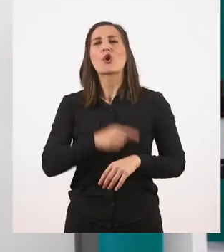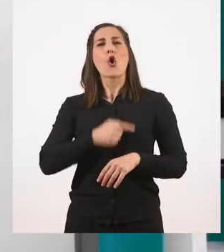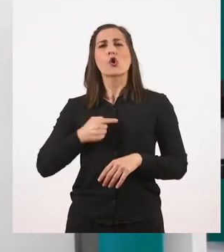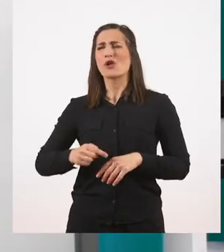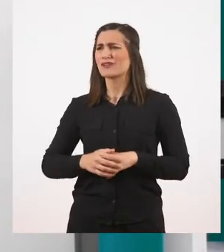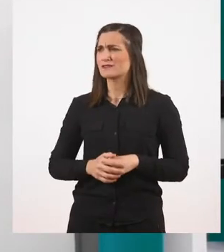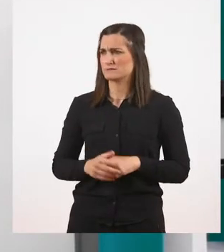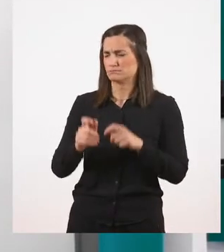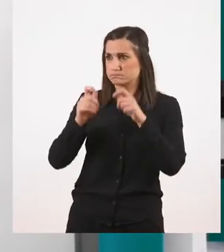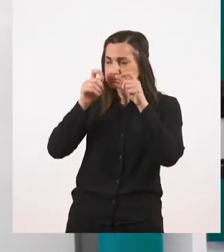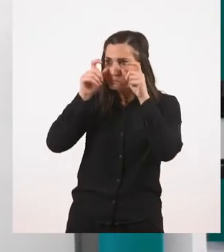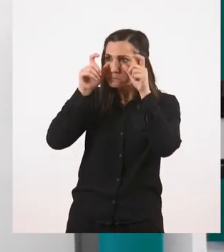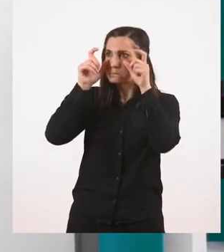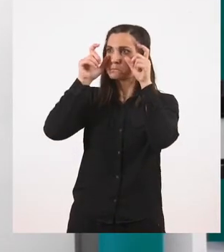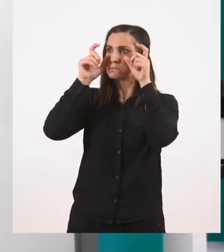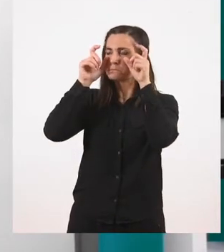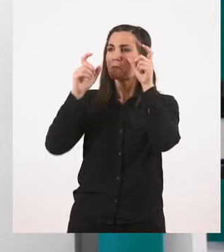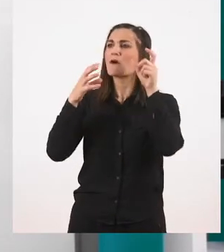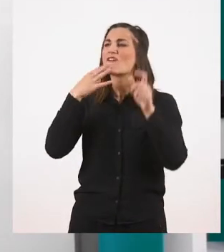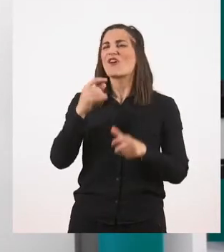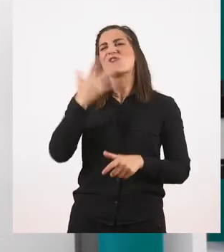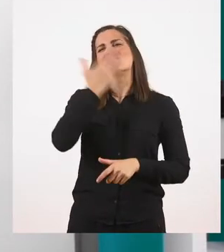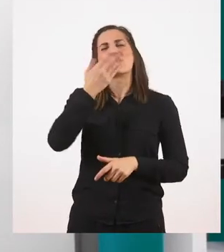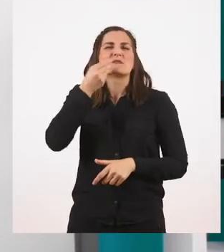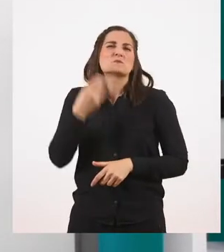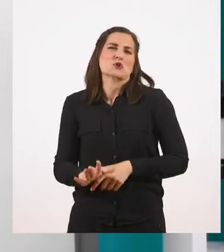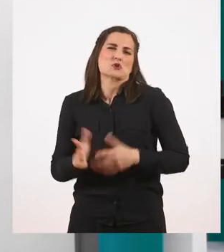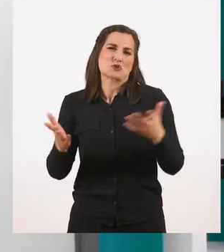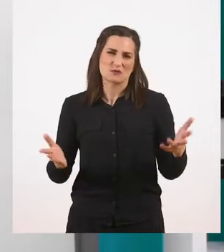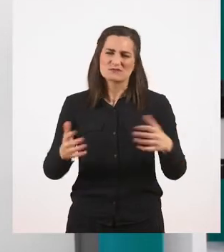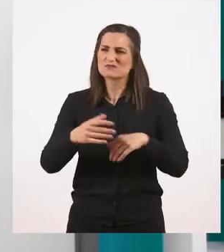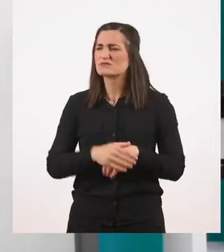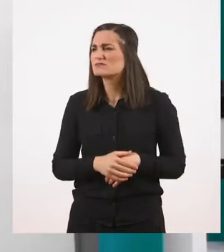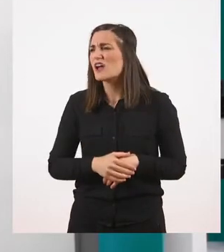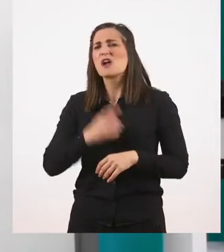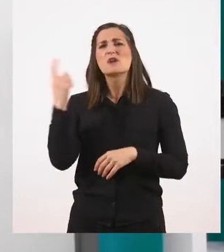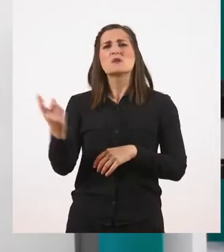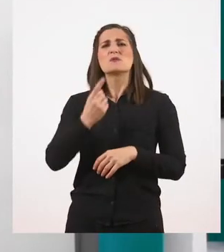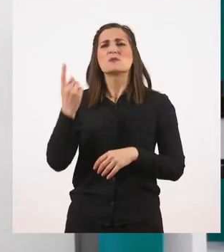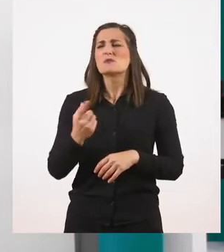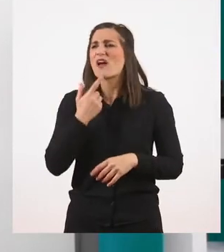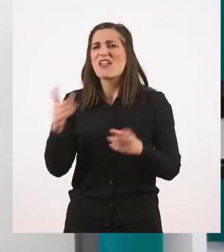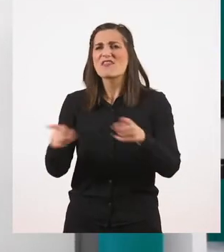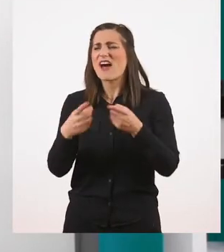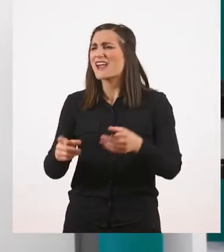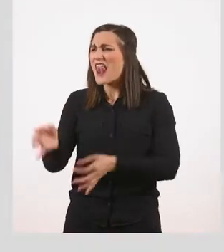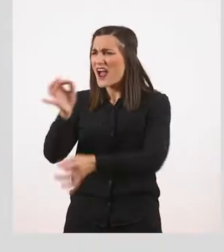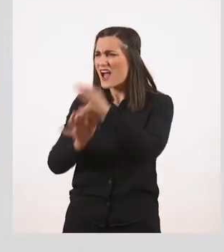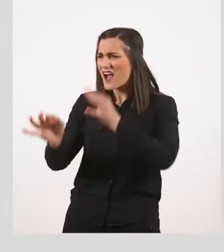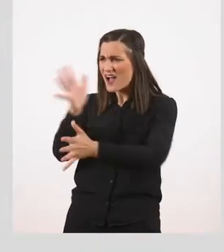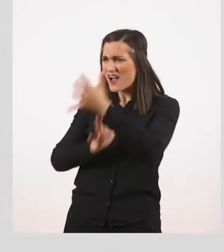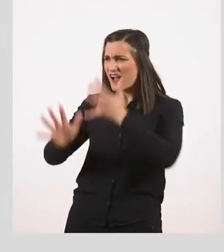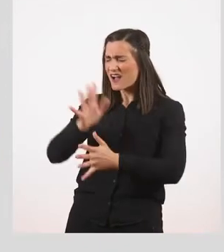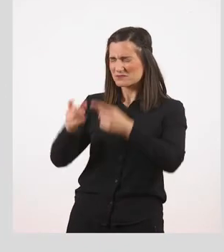γούλωσε τα μάτια. Καθώς είναι ο τελευταίος μαθητής στην τάξη, δεν ήταν και πολύ συνηθισμένος να του μιλάει έτσι η δασκάλα.